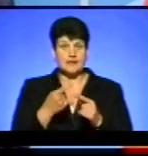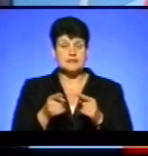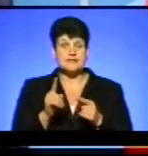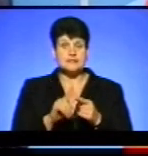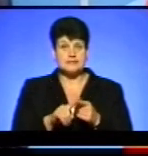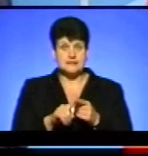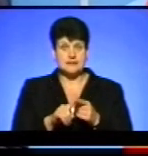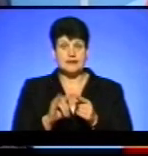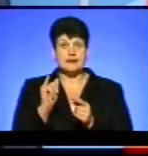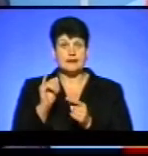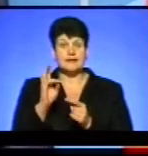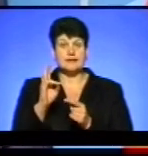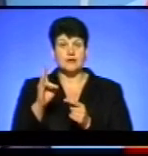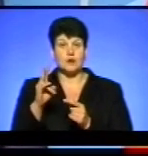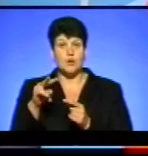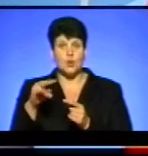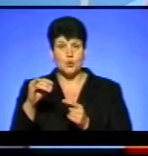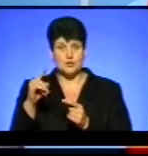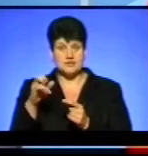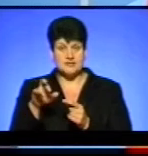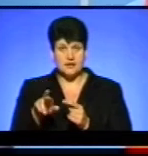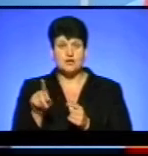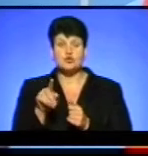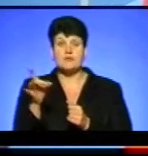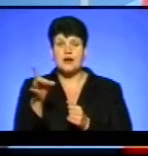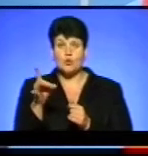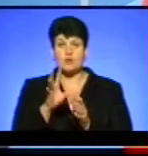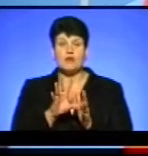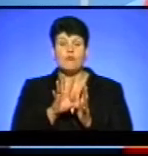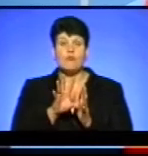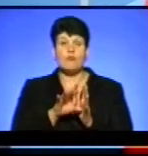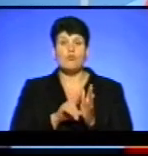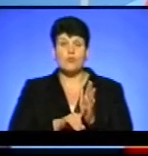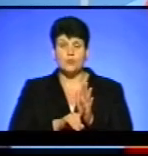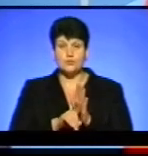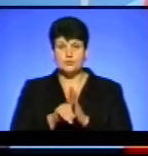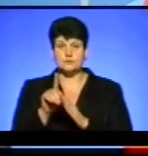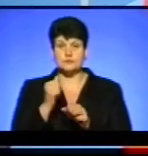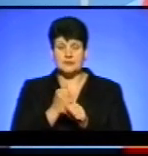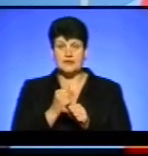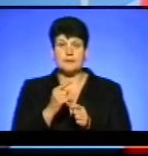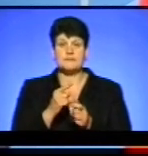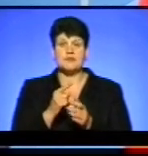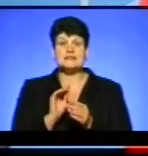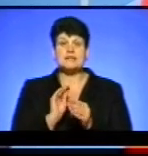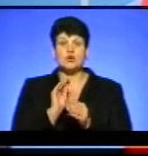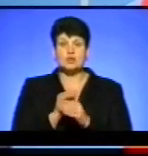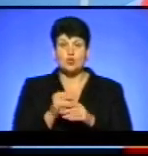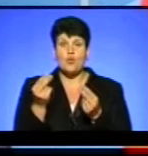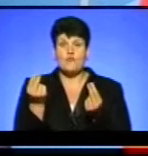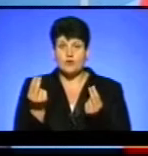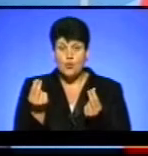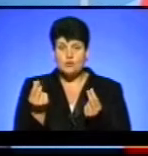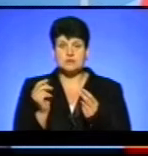інклюзивно, на інклюзію. І щоб райони впроваджували і міста обласного значення, коли це є додаткові кошти,